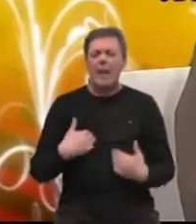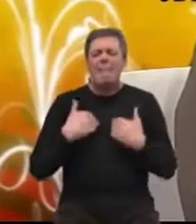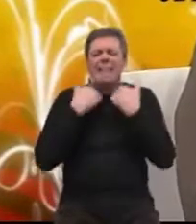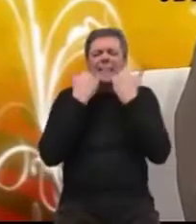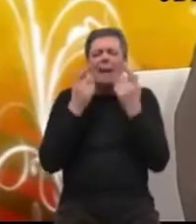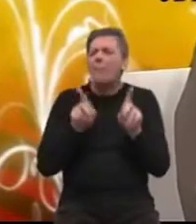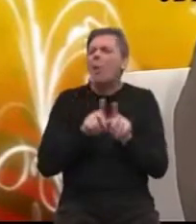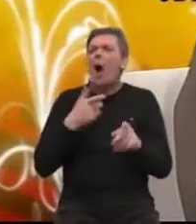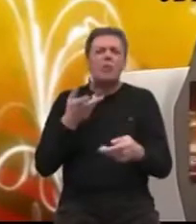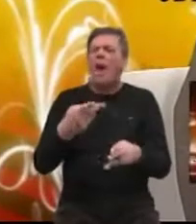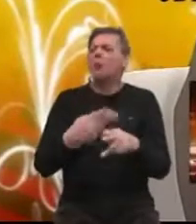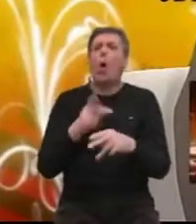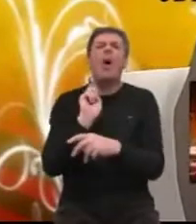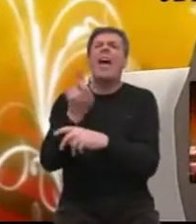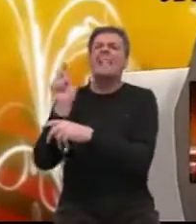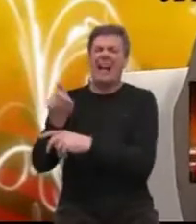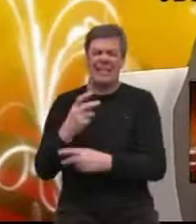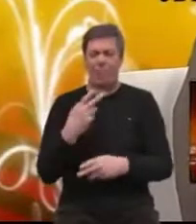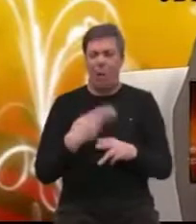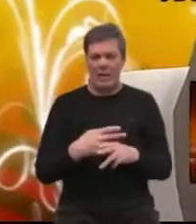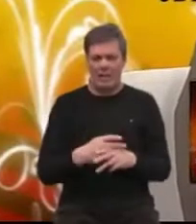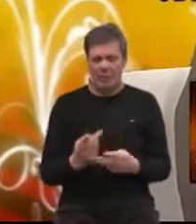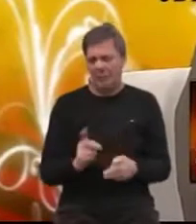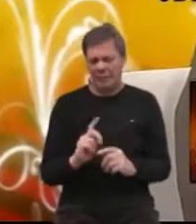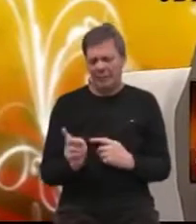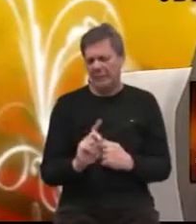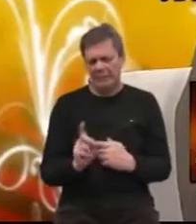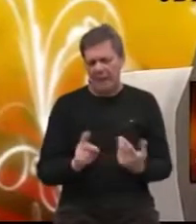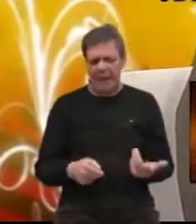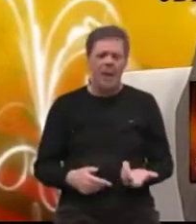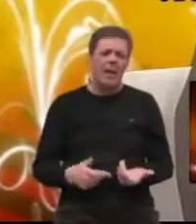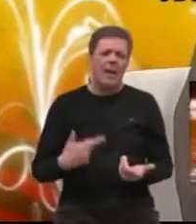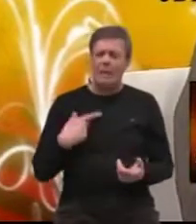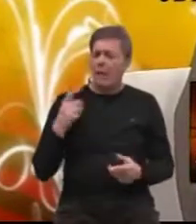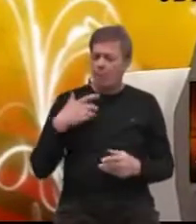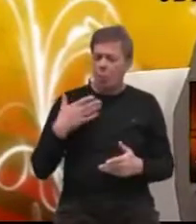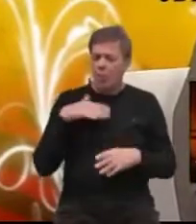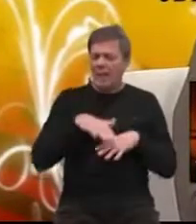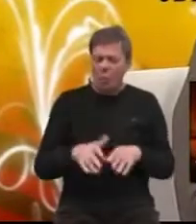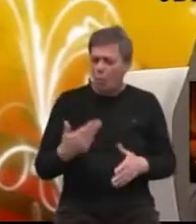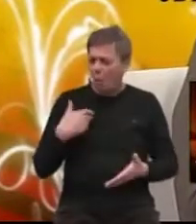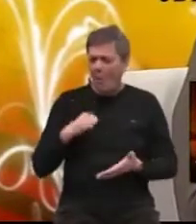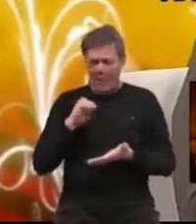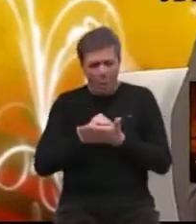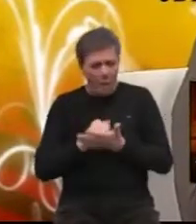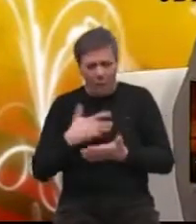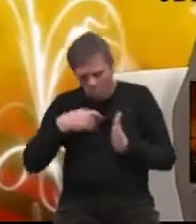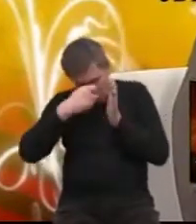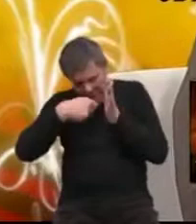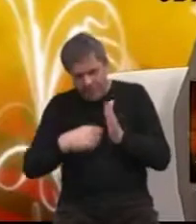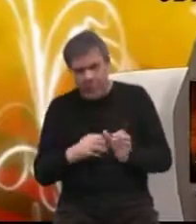kao da je to zaraza. Vidite, mi, na primjer, kada dođu kod nas u udrugu, novinari ili hoće snimat nekoga,